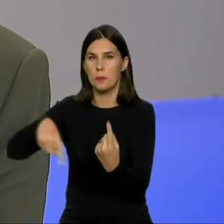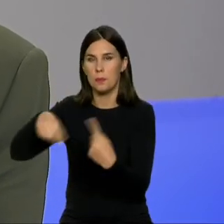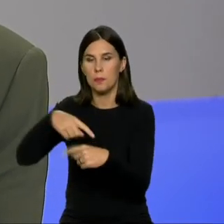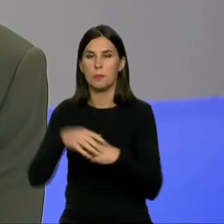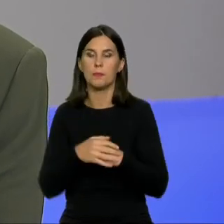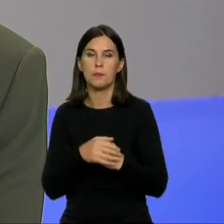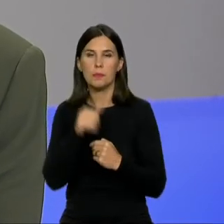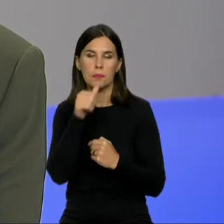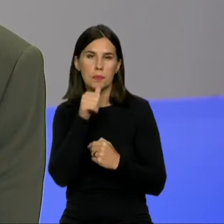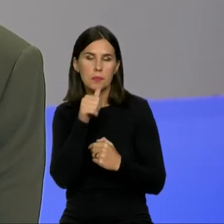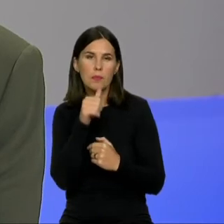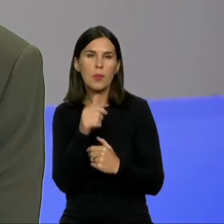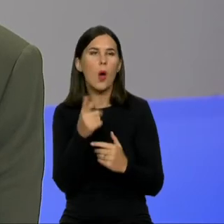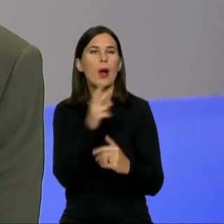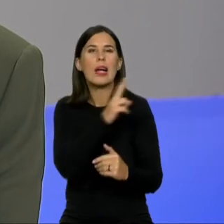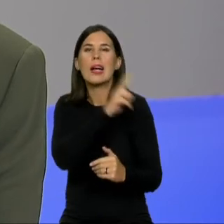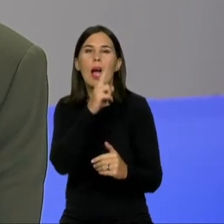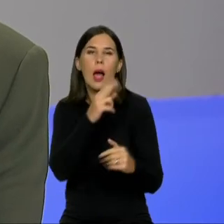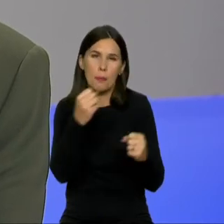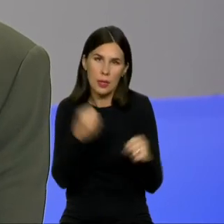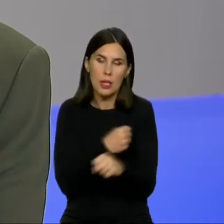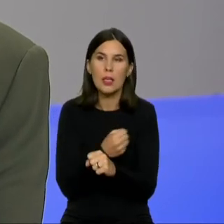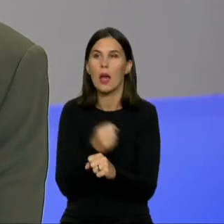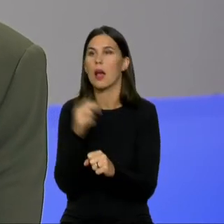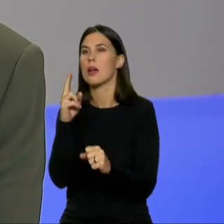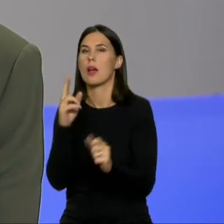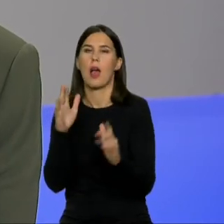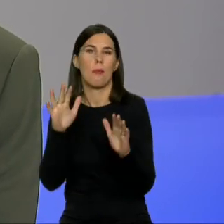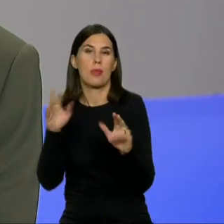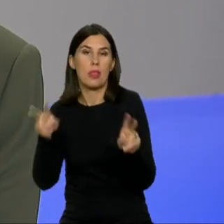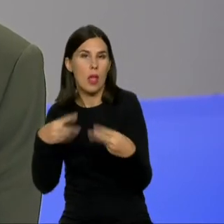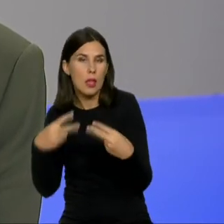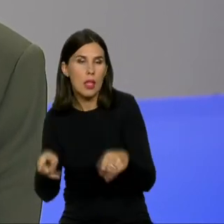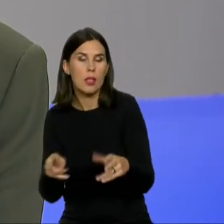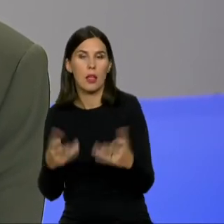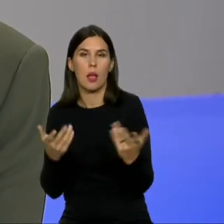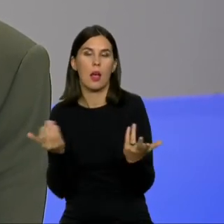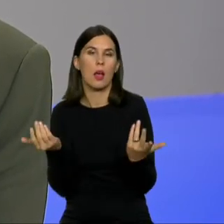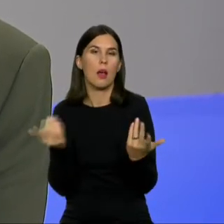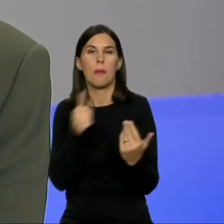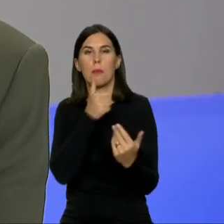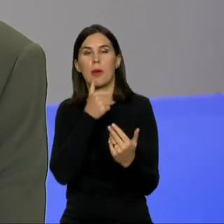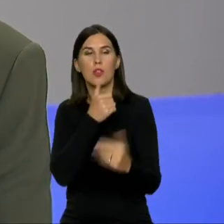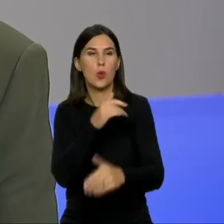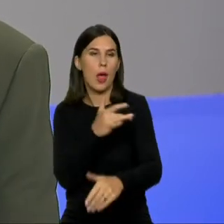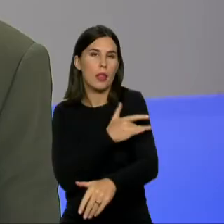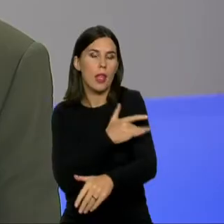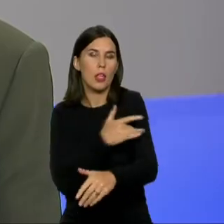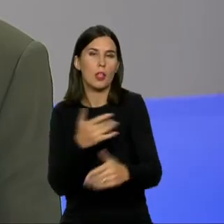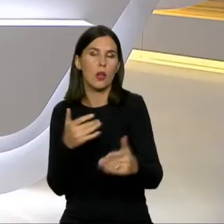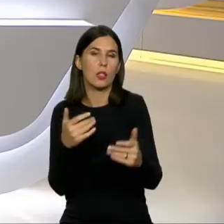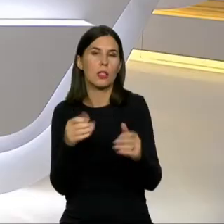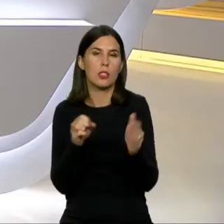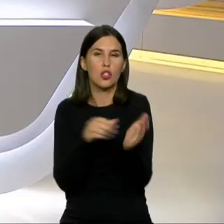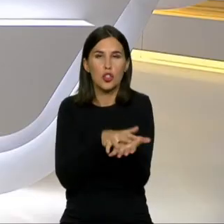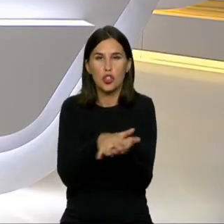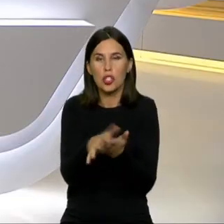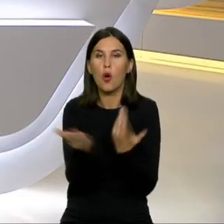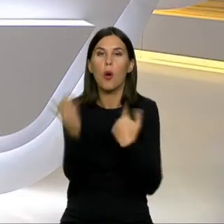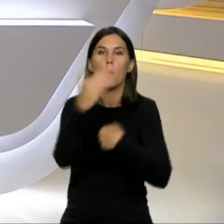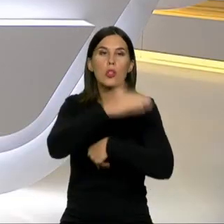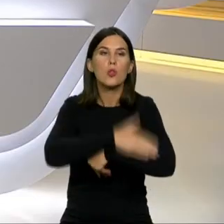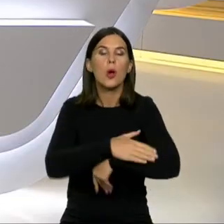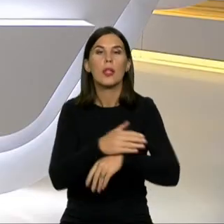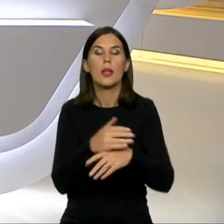sprendžiama, kam reikia tos paramos arba kompensuoti energijos sąnaudas ir panašus dalykai poniam atalai?